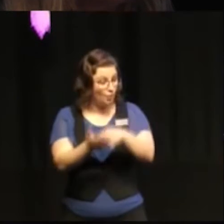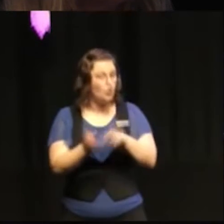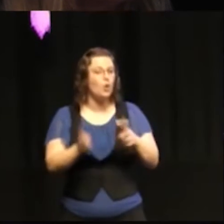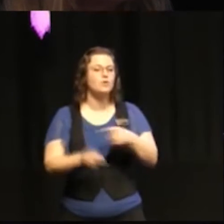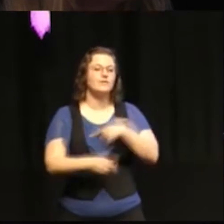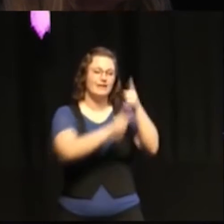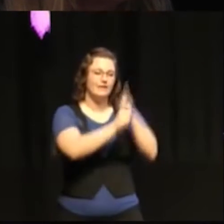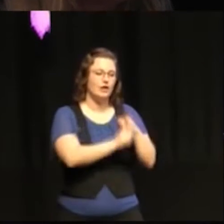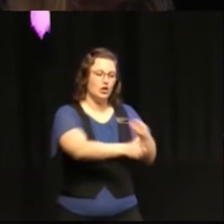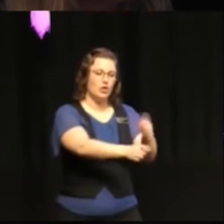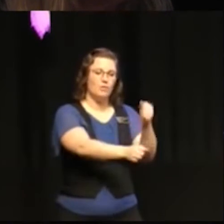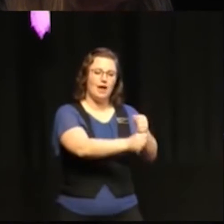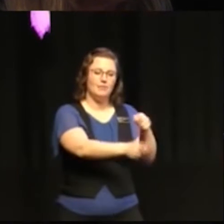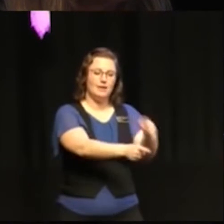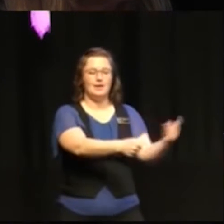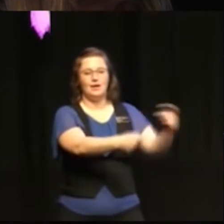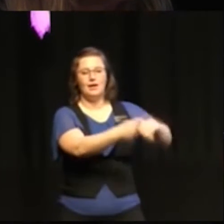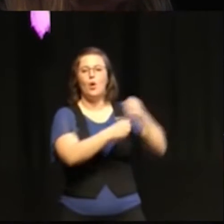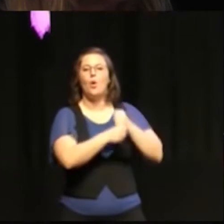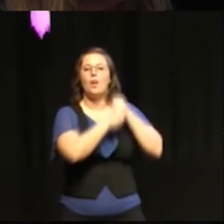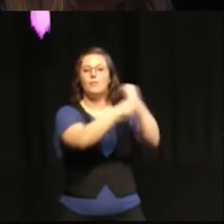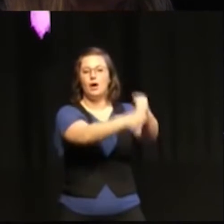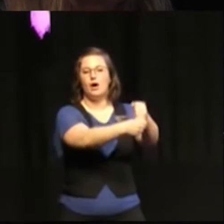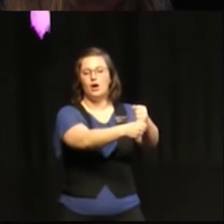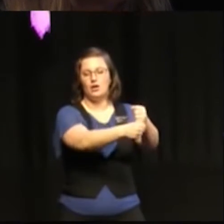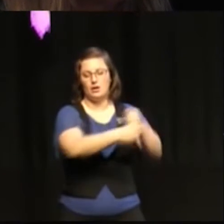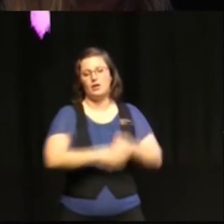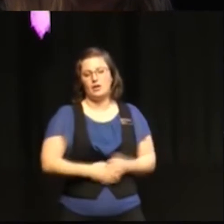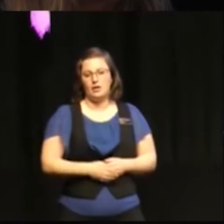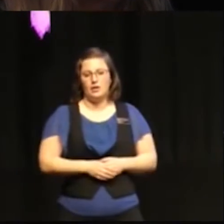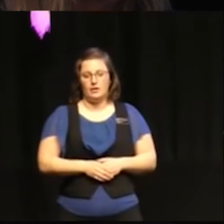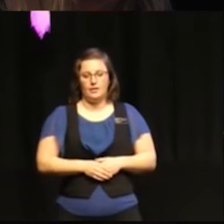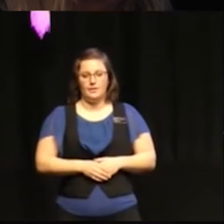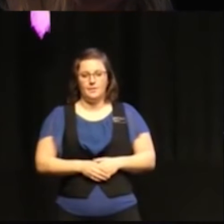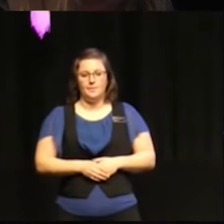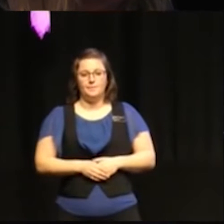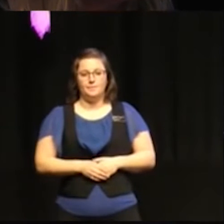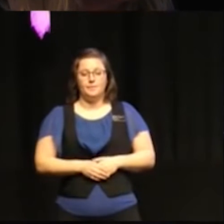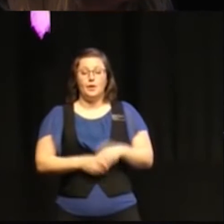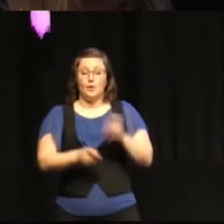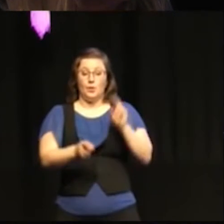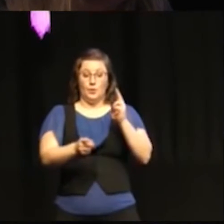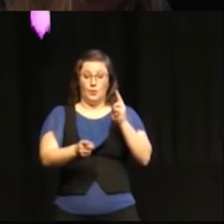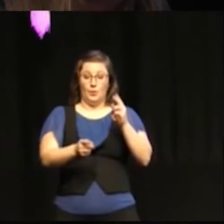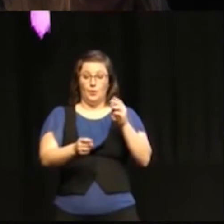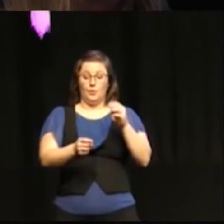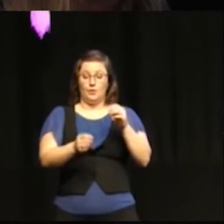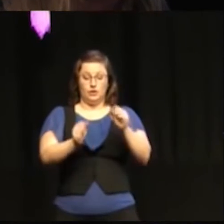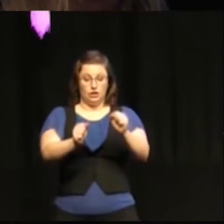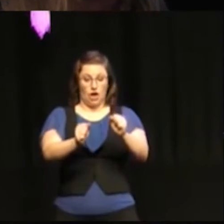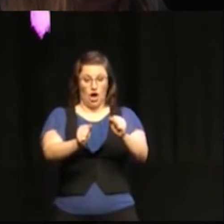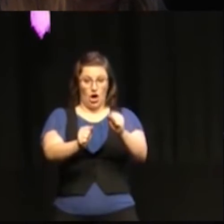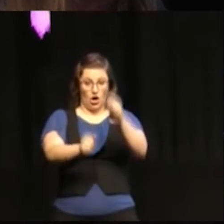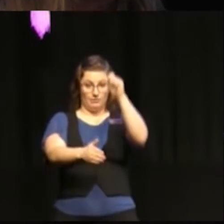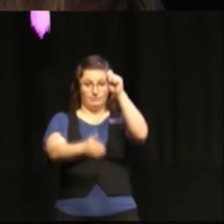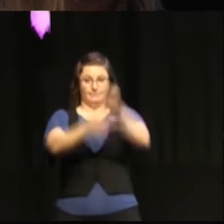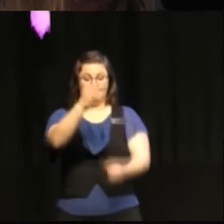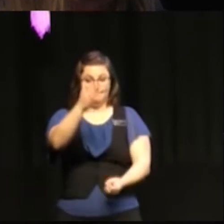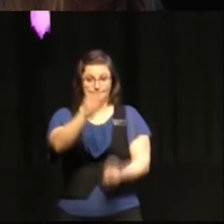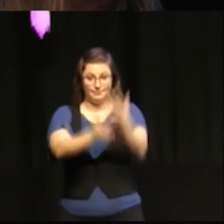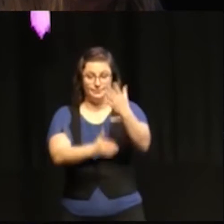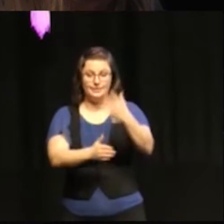som vi gör kring hållbarhet. Vi är nu precis i startgroparna för att inrätta ett